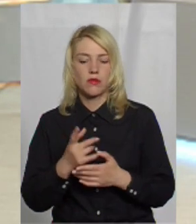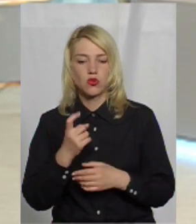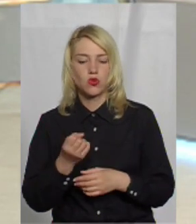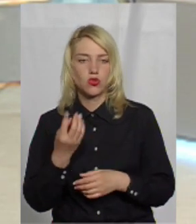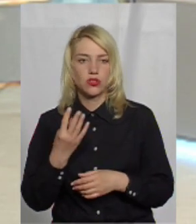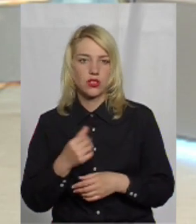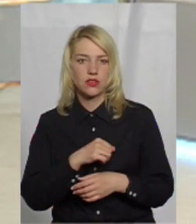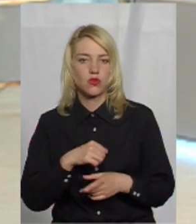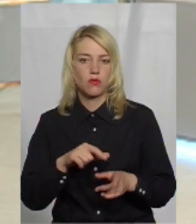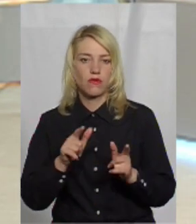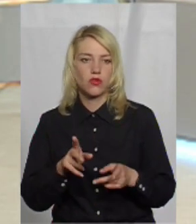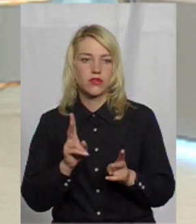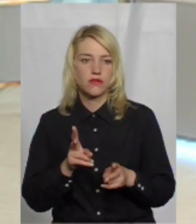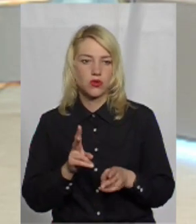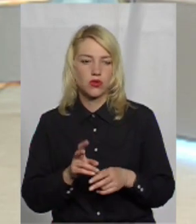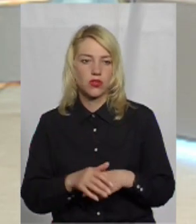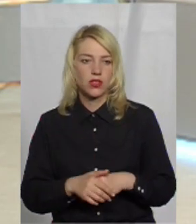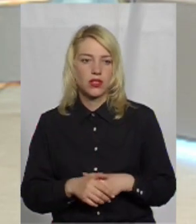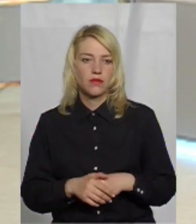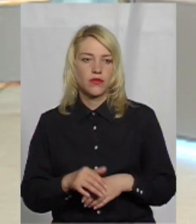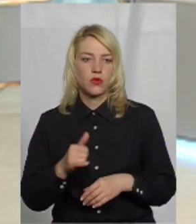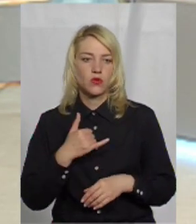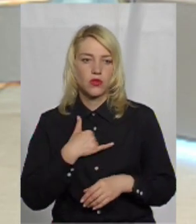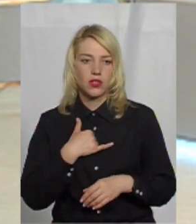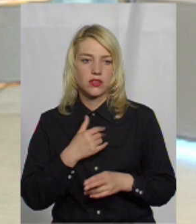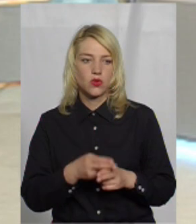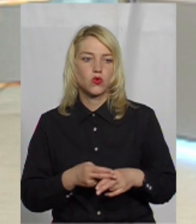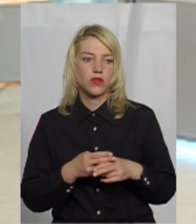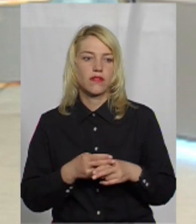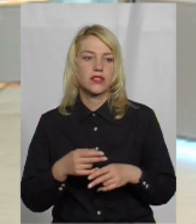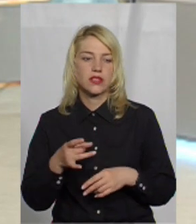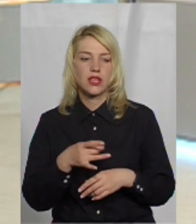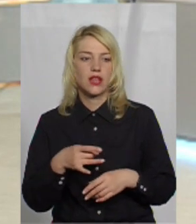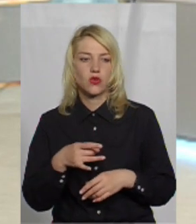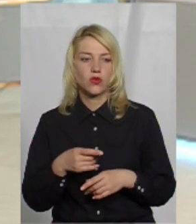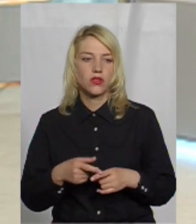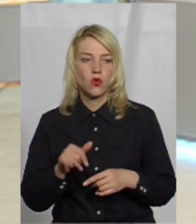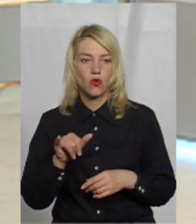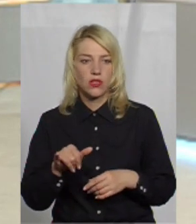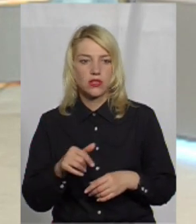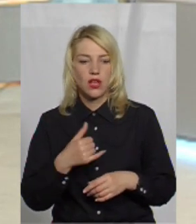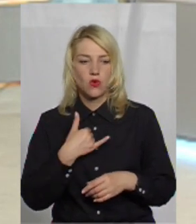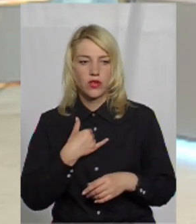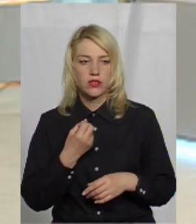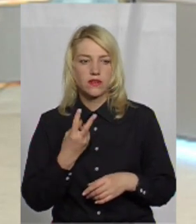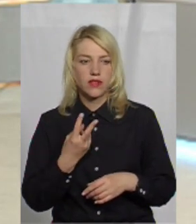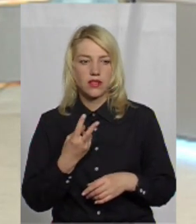добровольців, які попривають всю територію громади. Це Дунаєвецький район. В нас 12